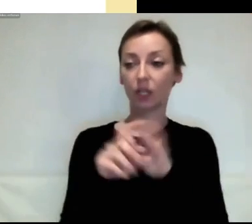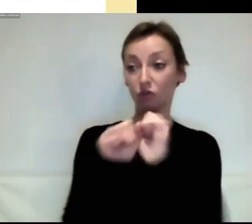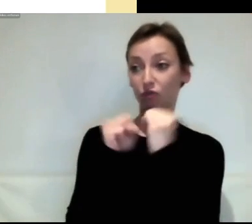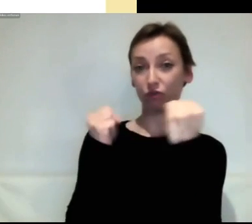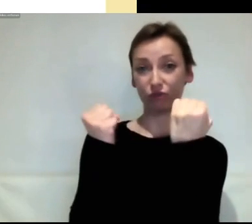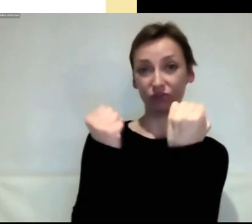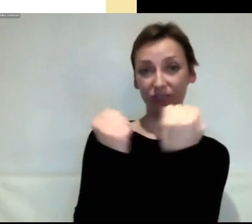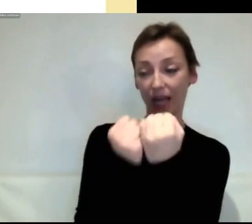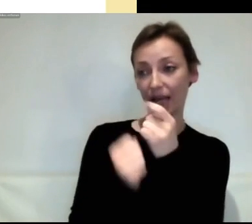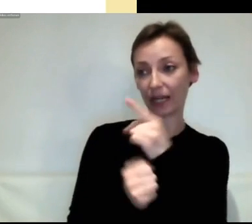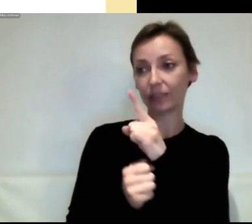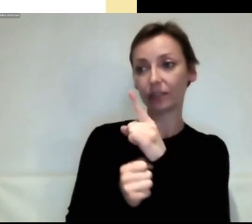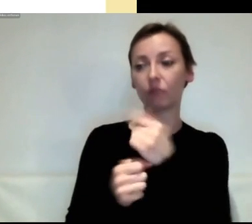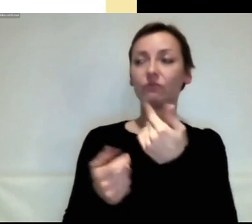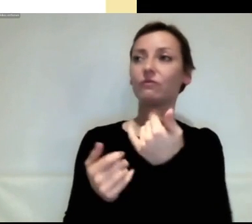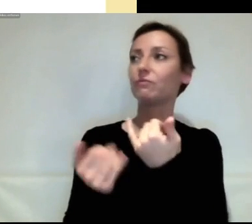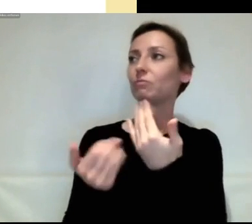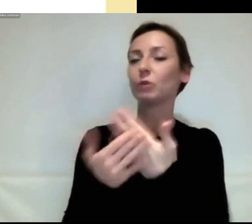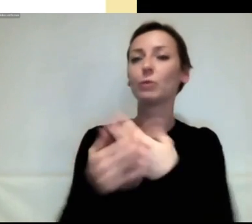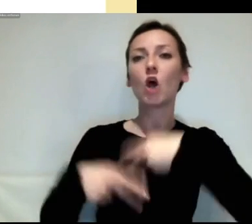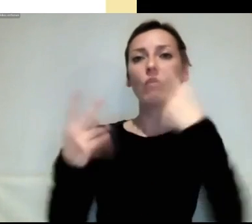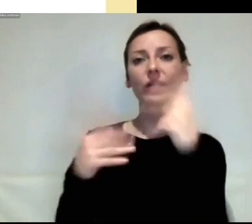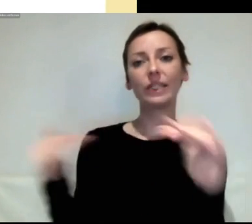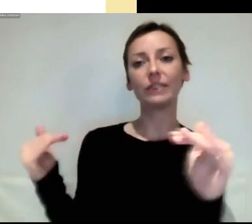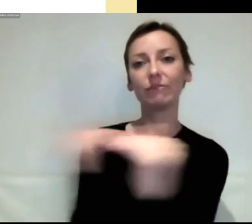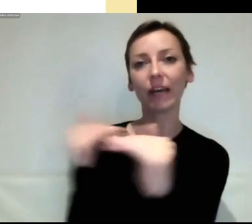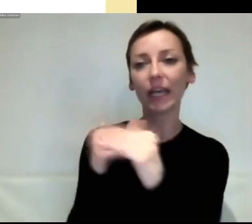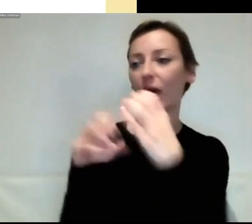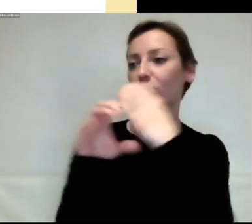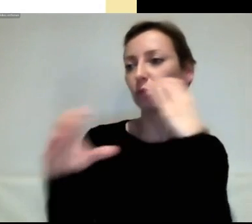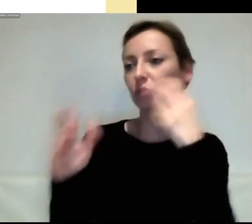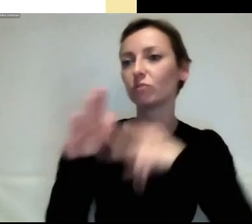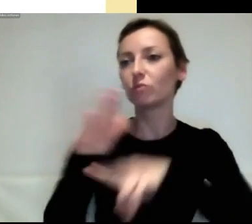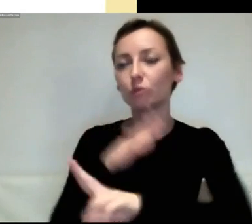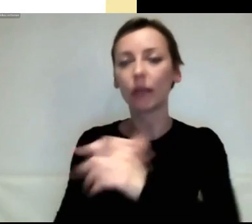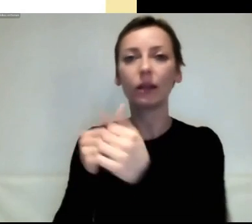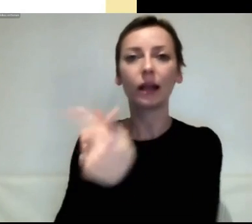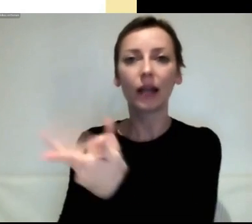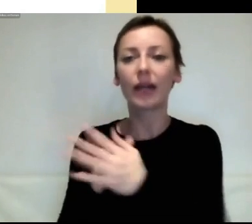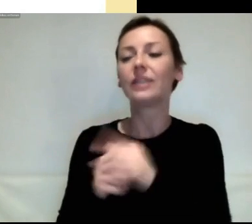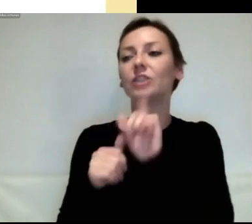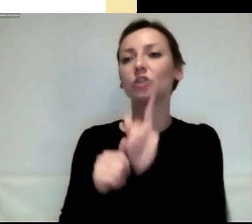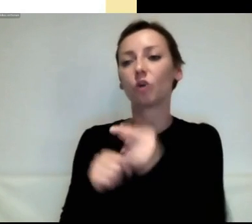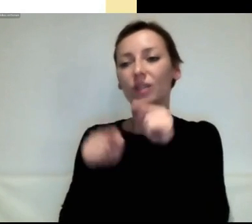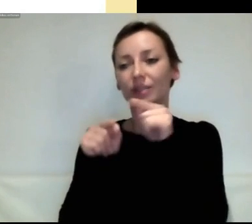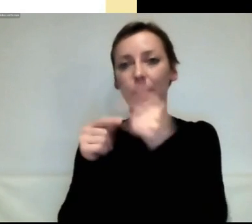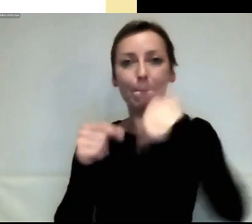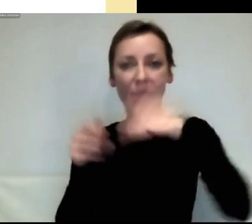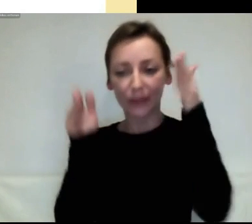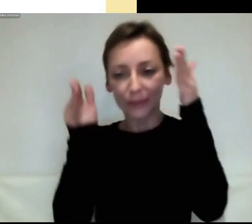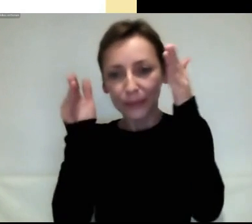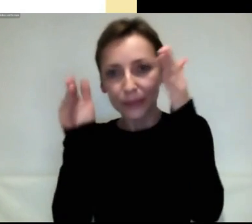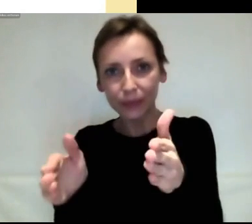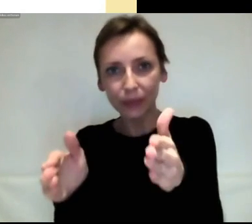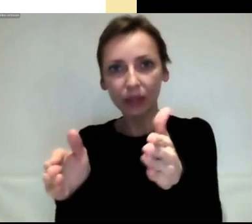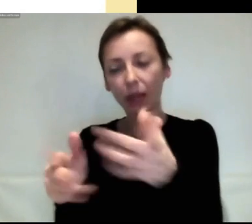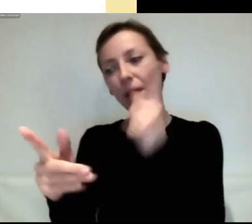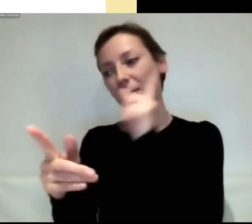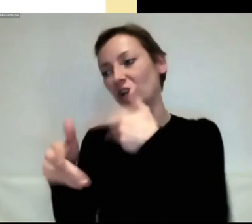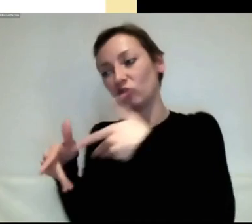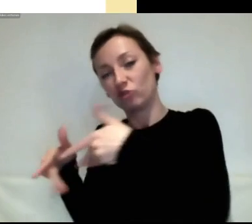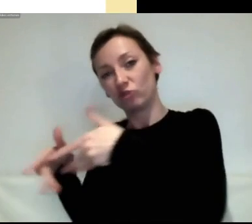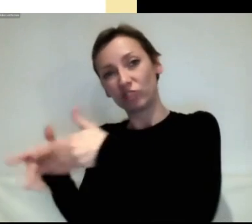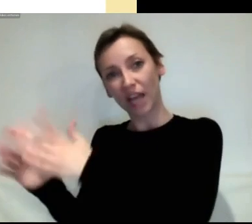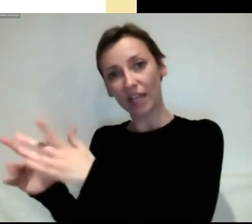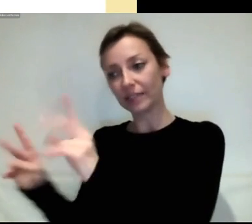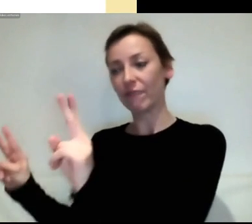Ausbau von öffentlichen Verkehrsmitteln gegenüber dem Bau von neuen Straßen priorisieren. Und zwar mindestens im Verhältnis